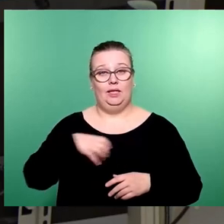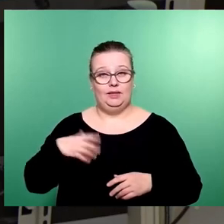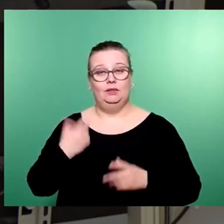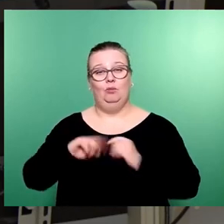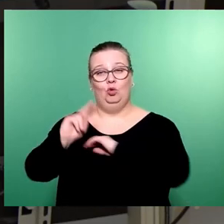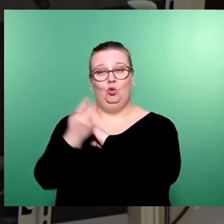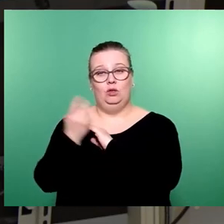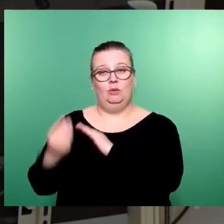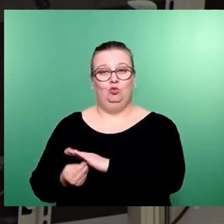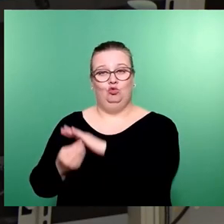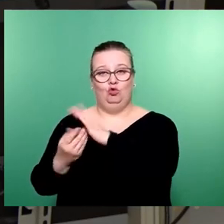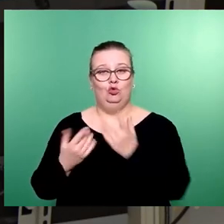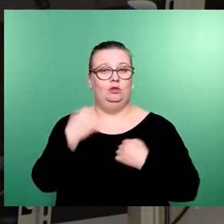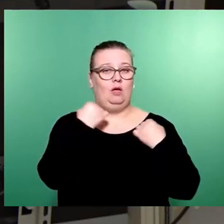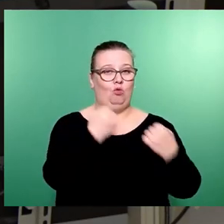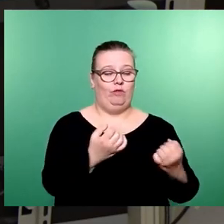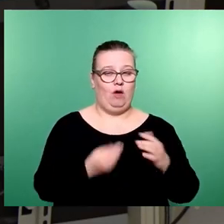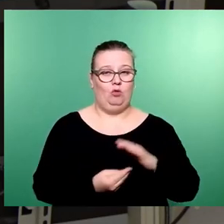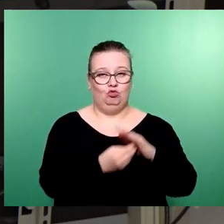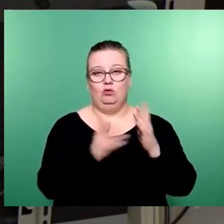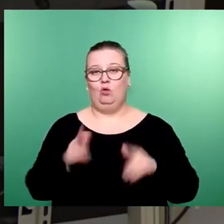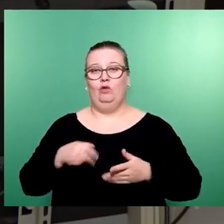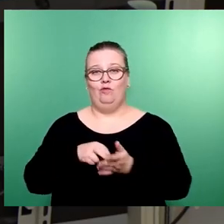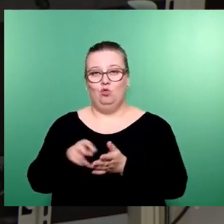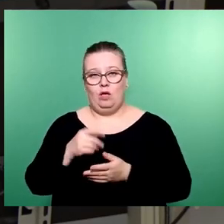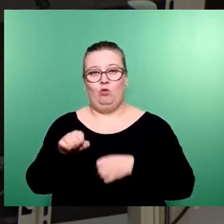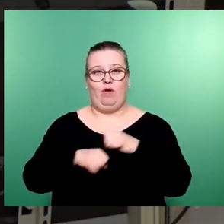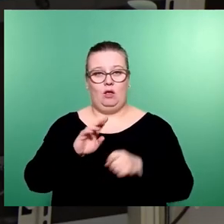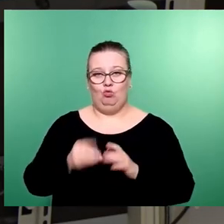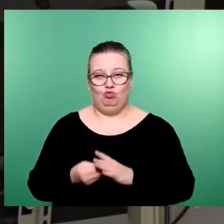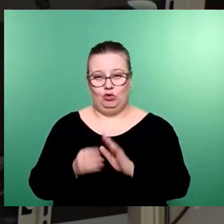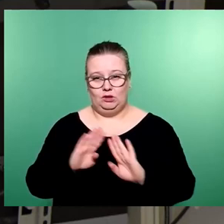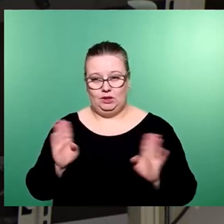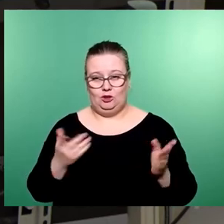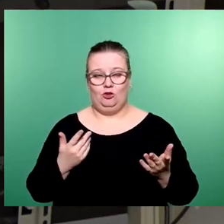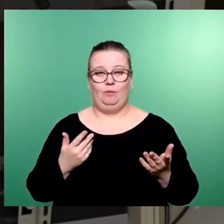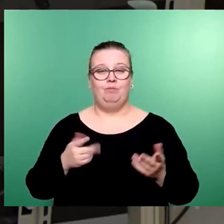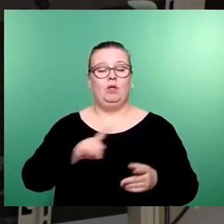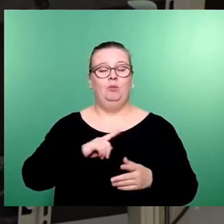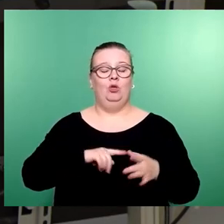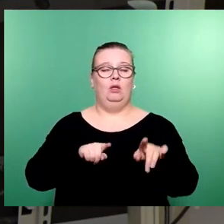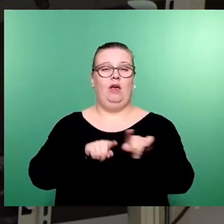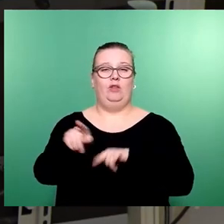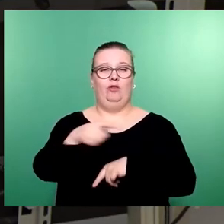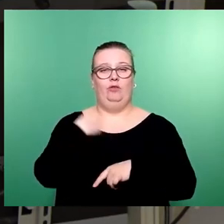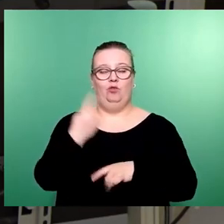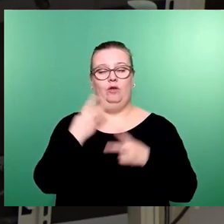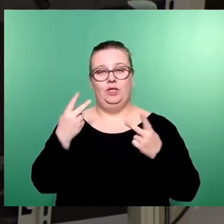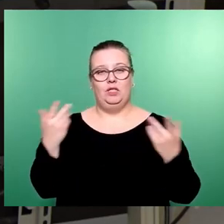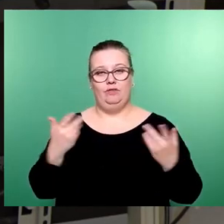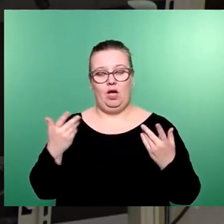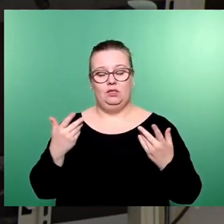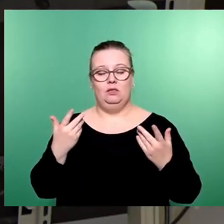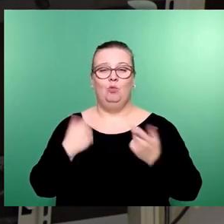subventioniert und nicht der Autofahrer, nicht der Fußgänger oder der Radfahrer. Als FDP-Fraktion ist unsere Rolle in solchen Gesprächen ja eher,